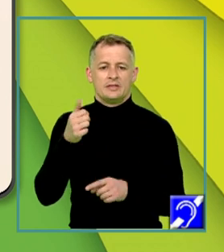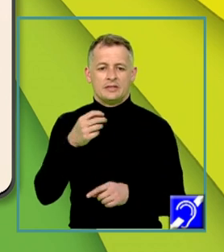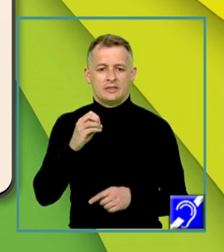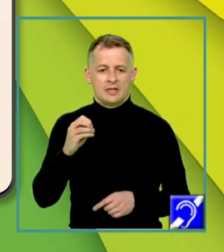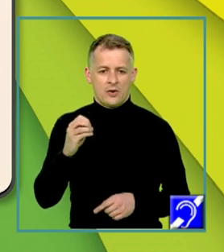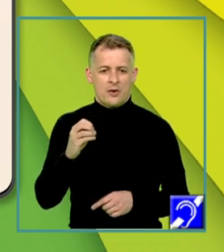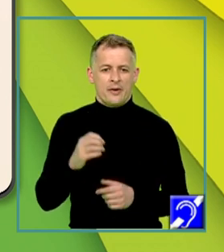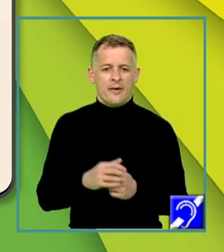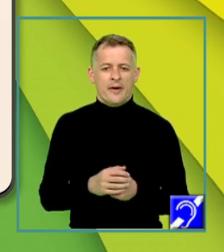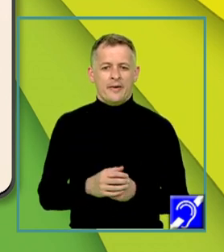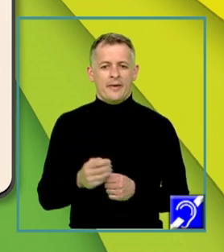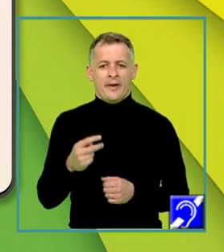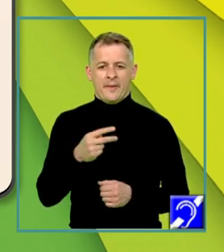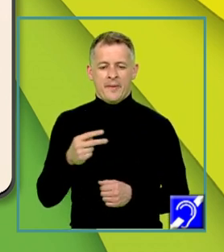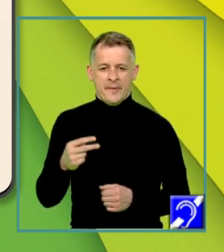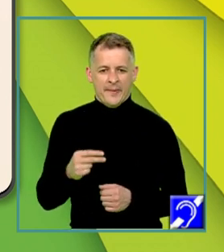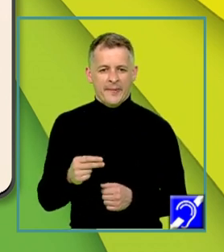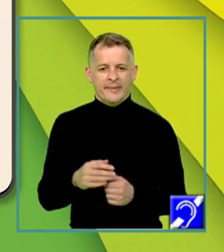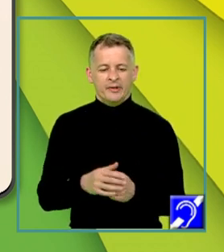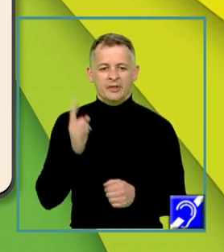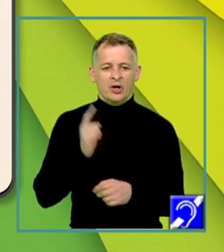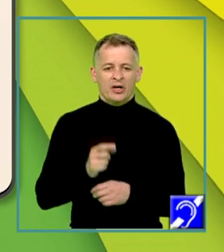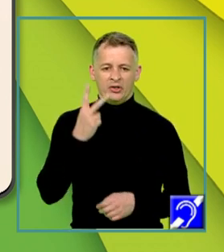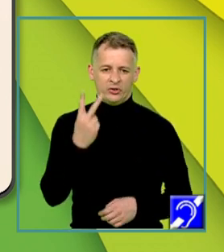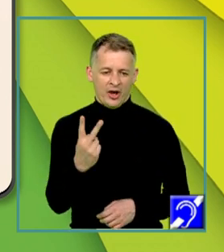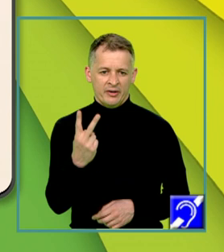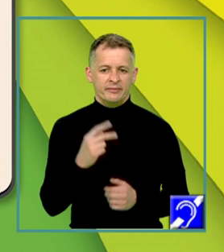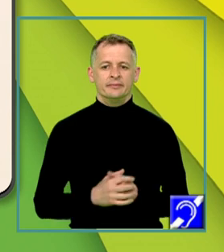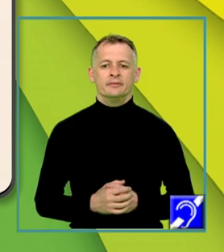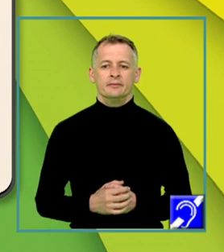1 egal cu matricea nulă de ordinul 2,